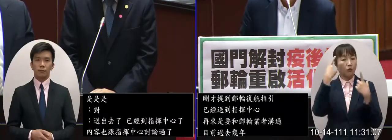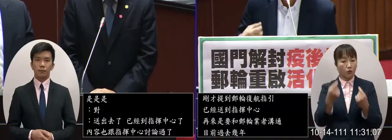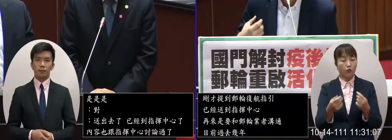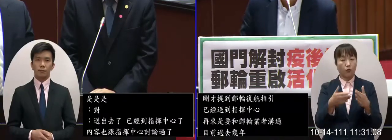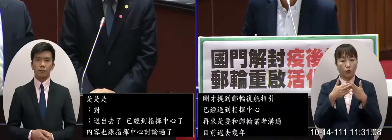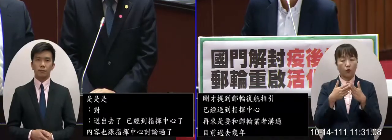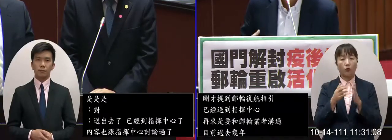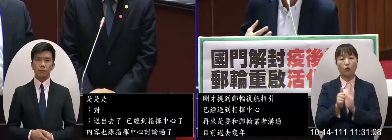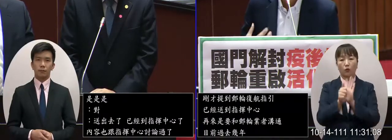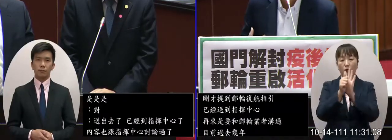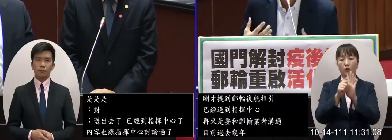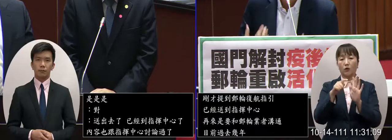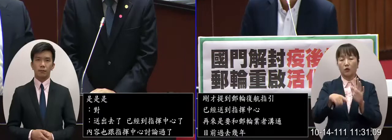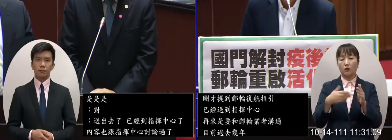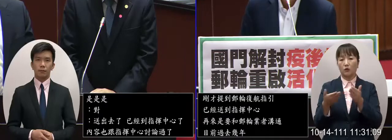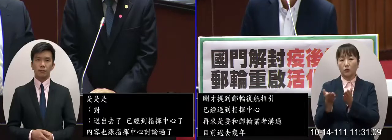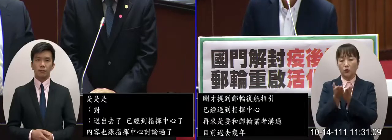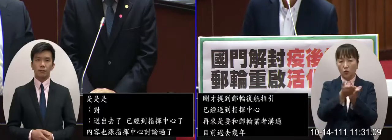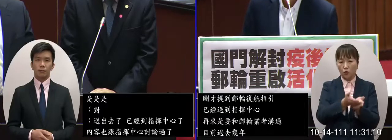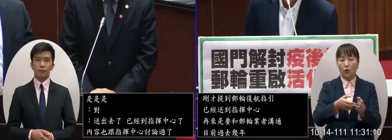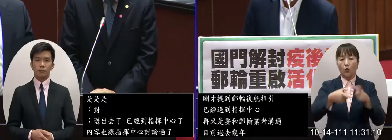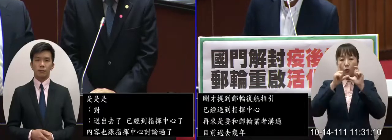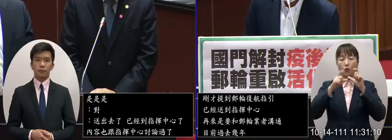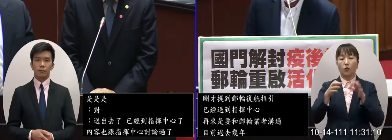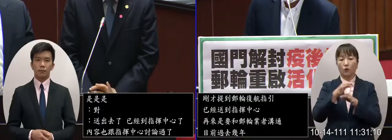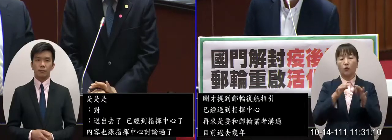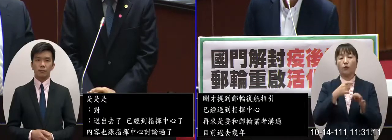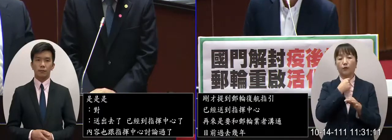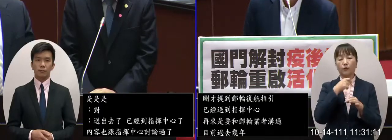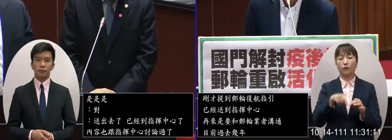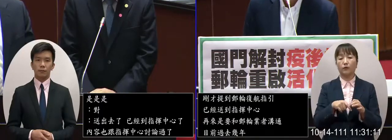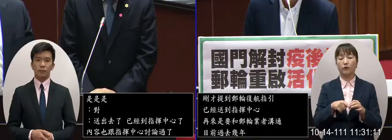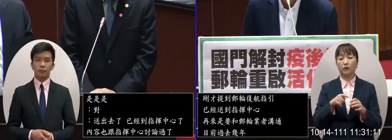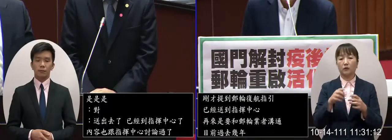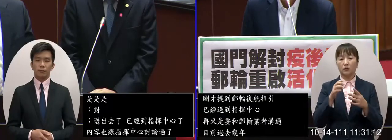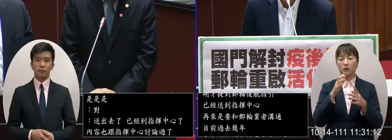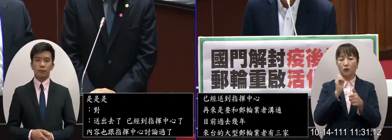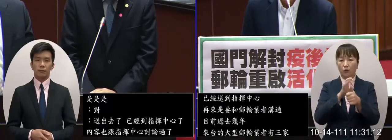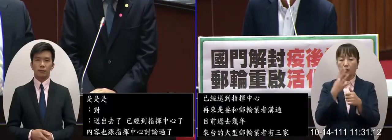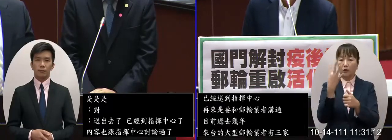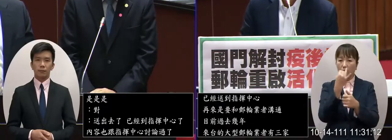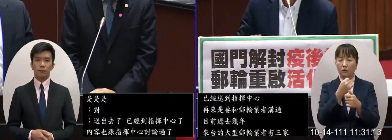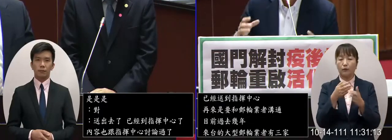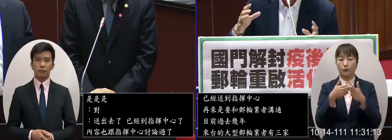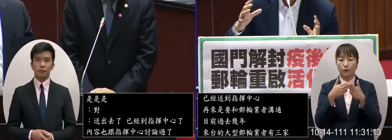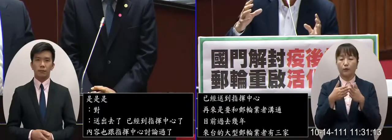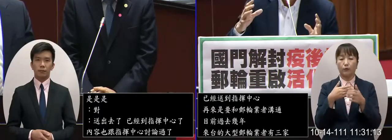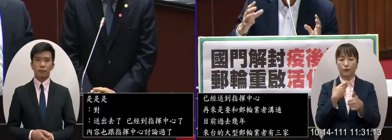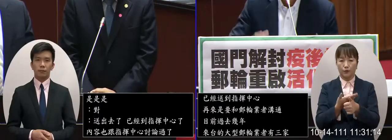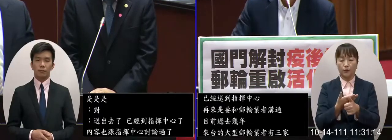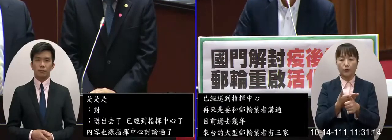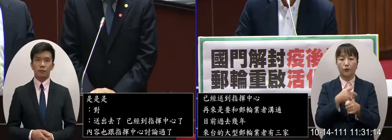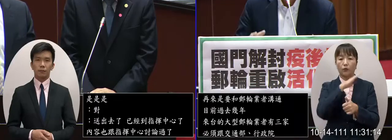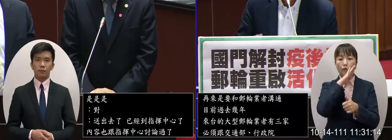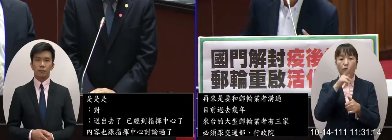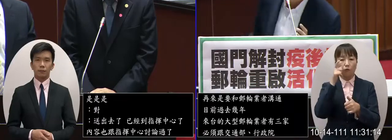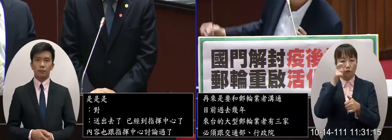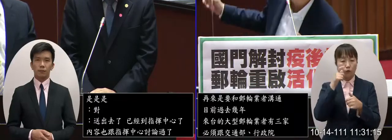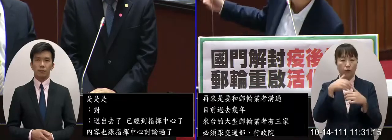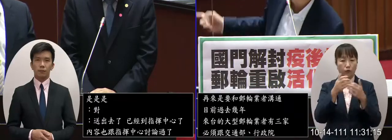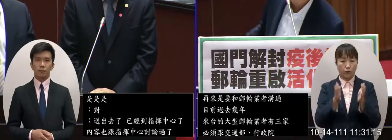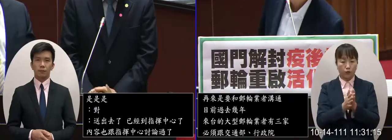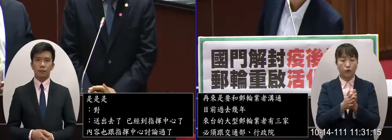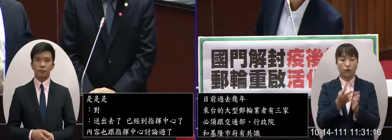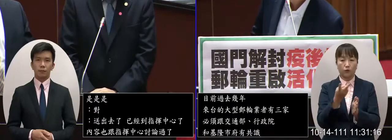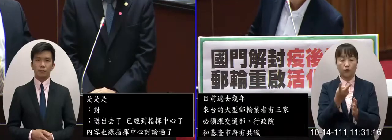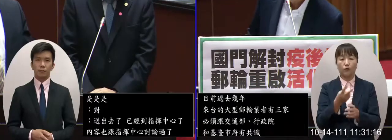大力的來推動郵輪的復甦那所以在這邊最後我有幾點的建議也給我們的這個院長跟部長